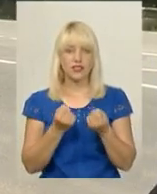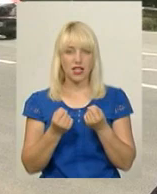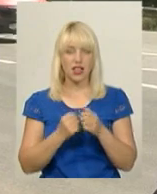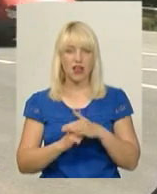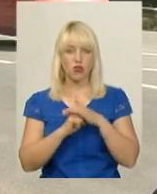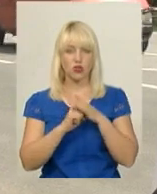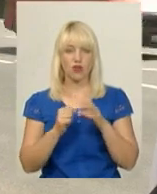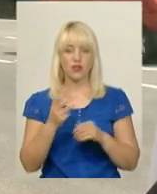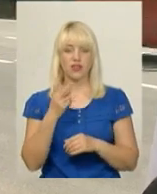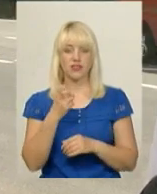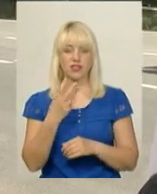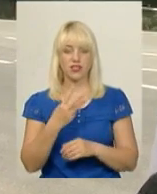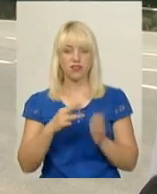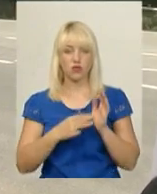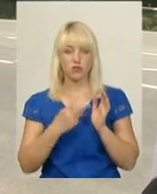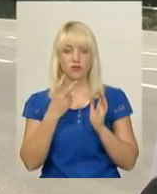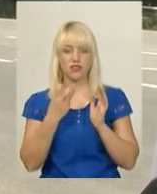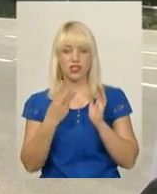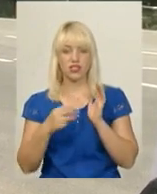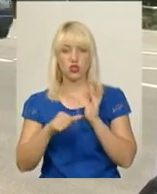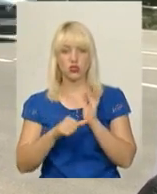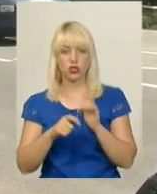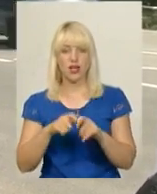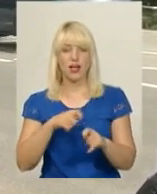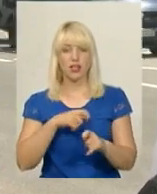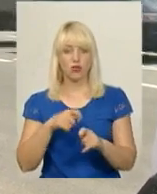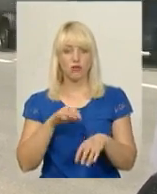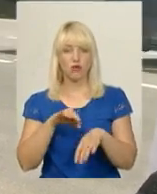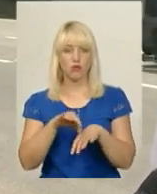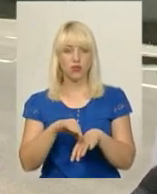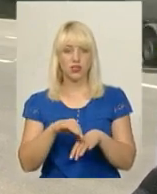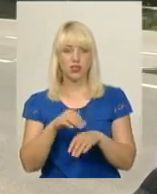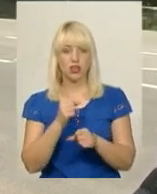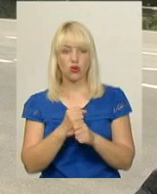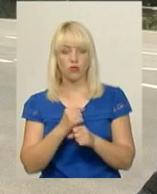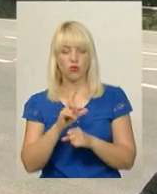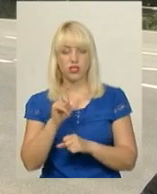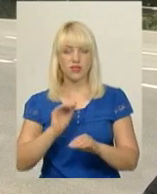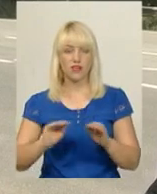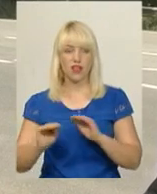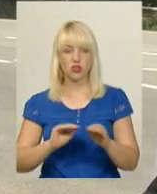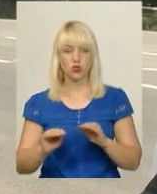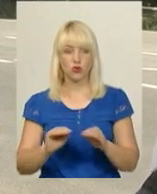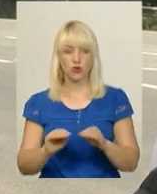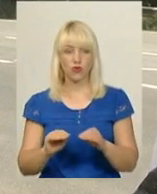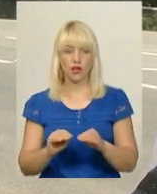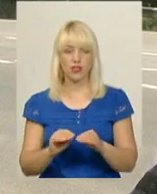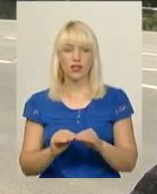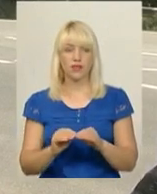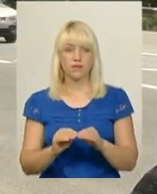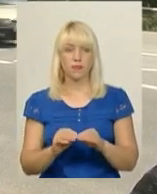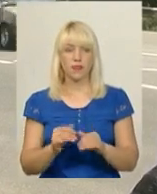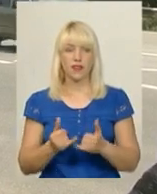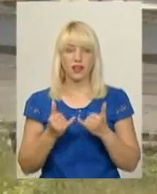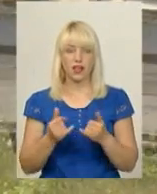238-236 кілометрі проводиться роботи з влаштування ровиків поширення для